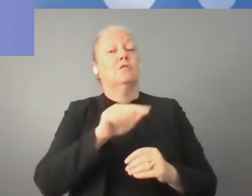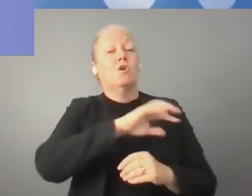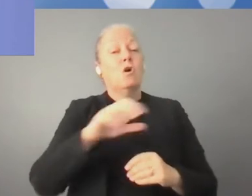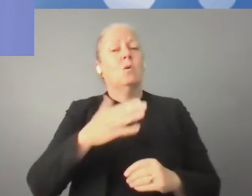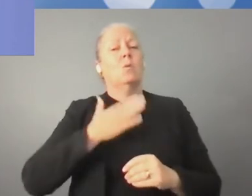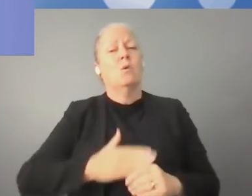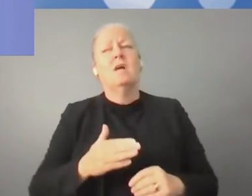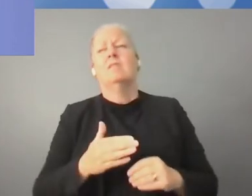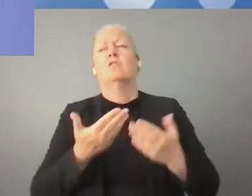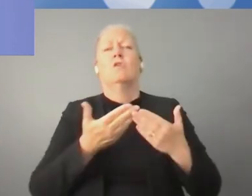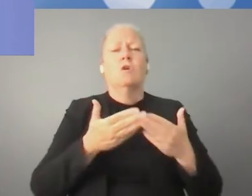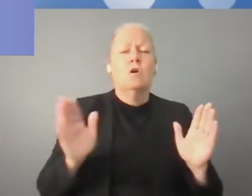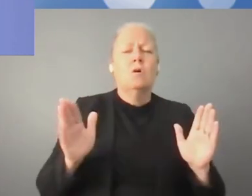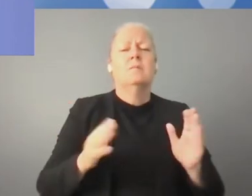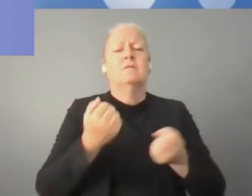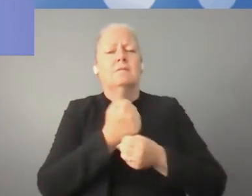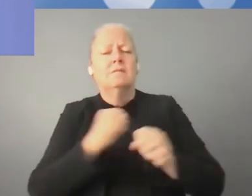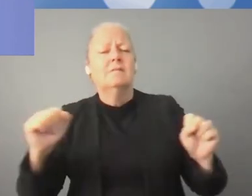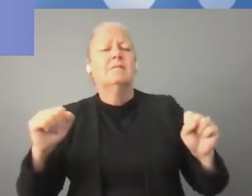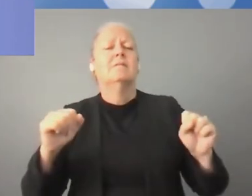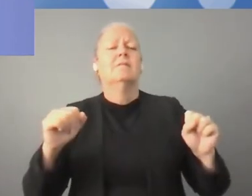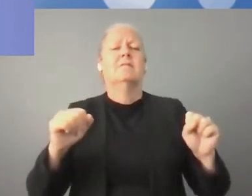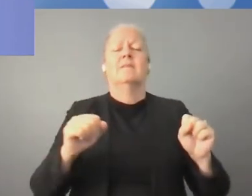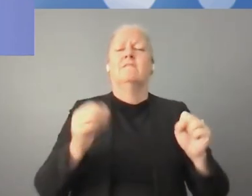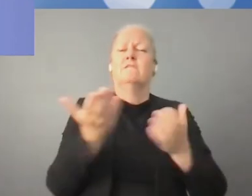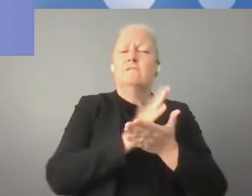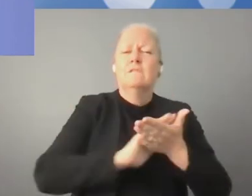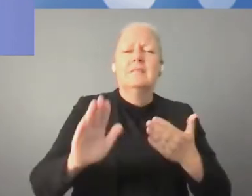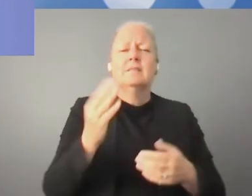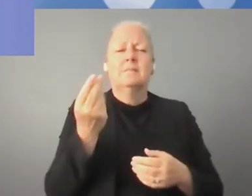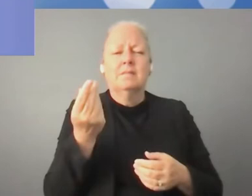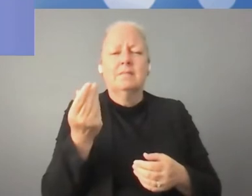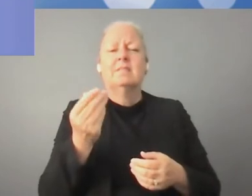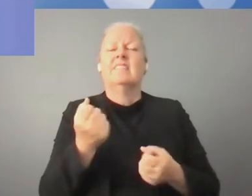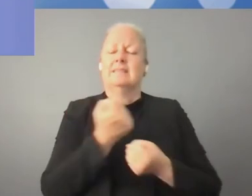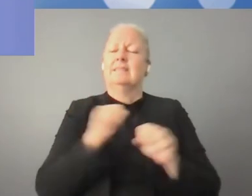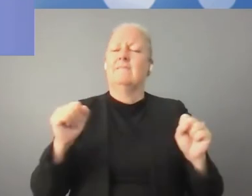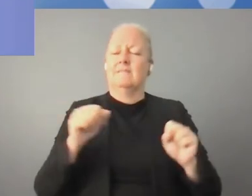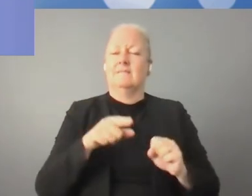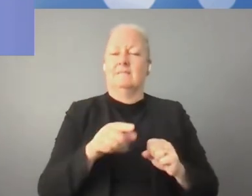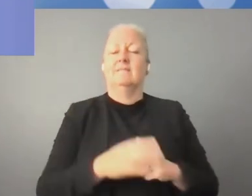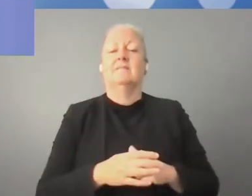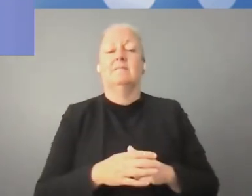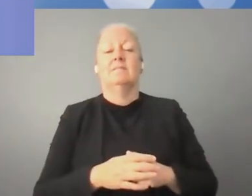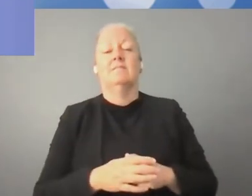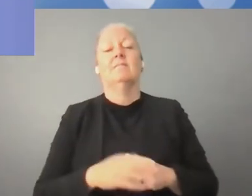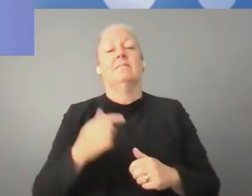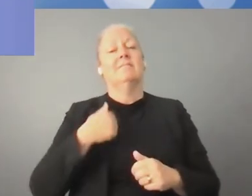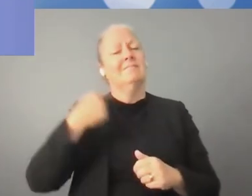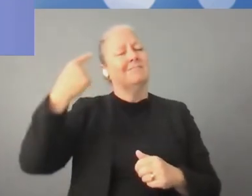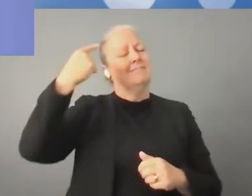o czym myślę. Ten, który pozwala na inwolację bez